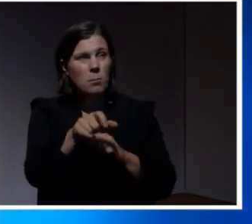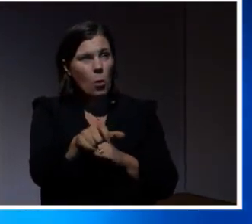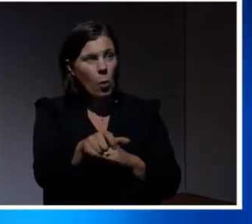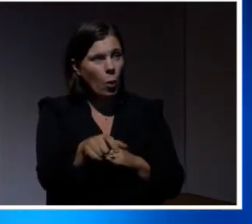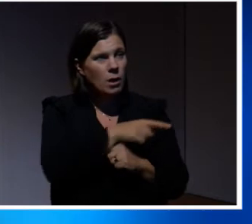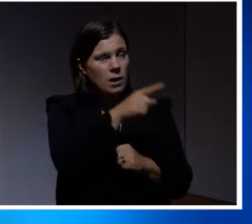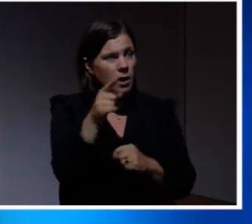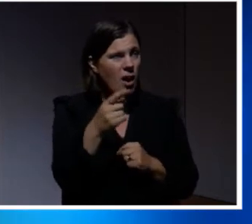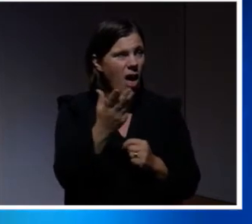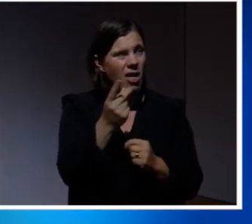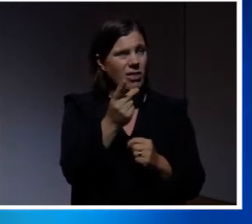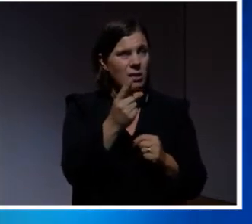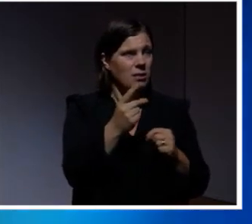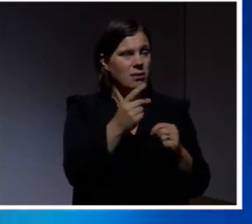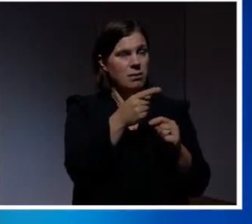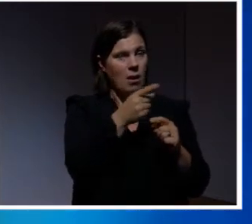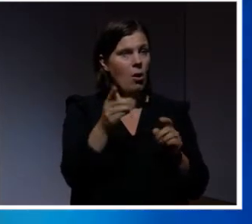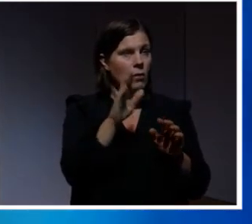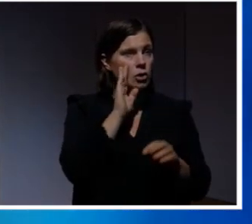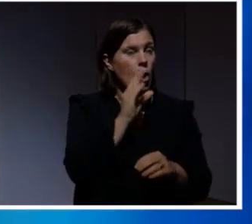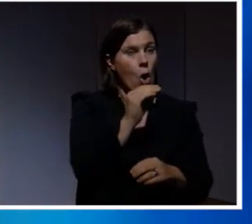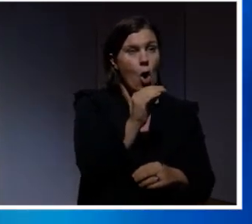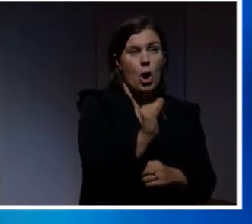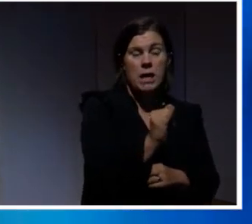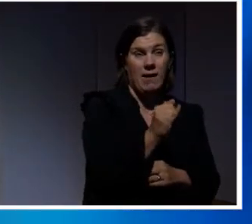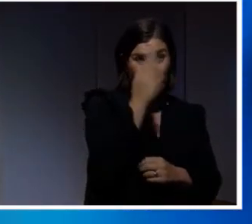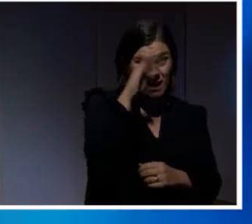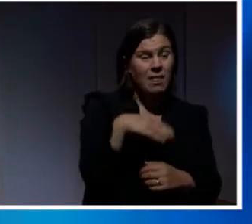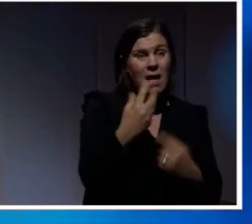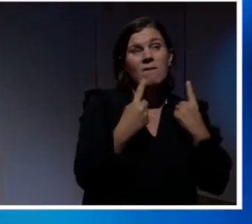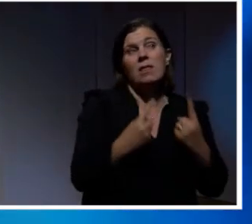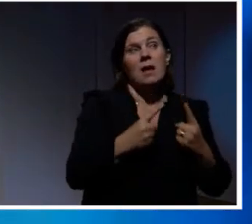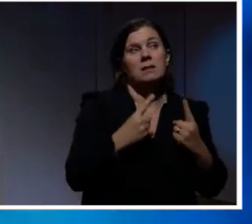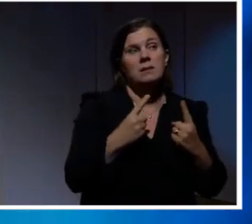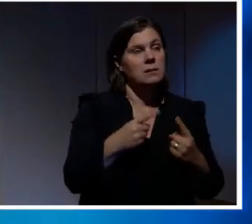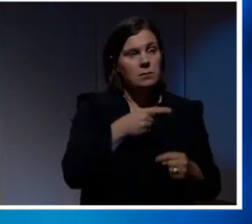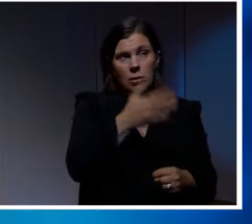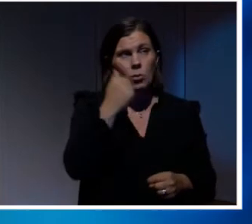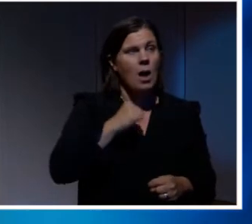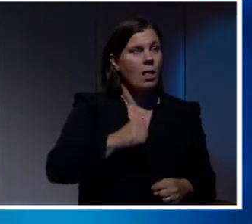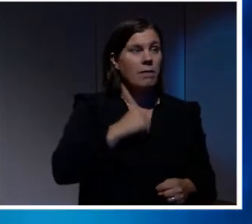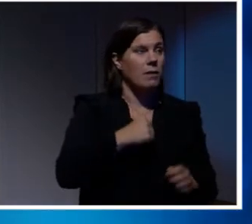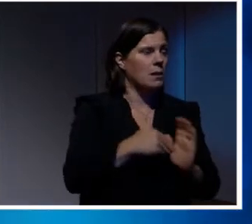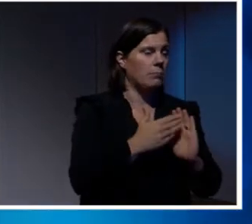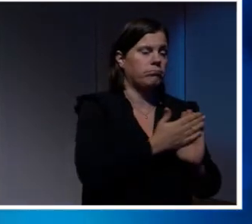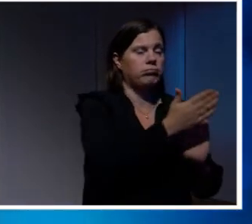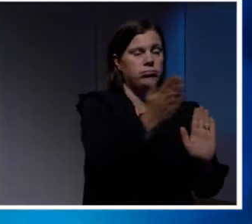annat liv, i annat universum. Vet ju att AI är fantastiskt. att använda till otroligt mycket saker. Det senaste nu är